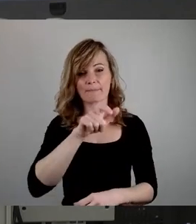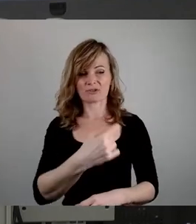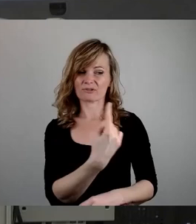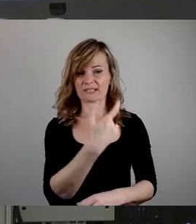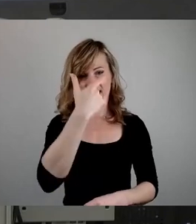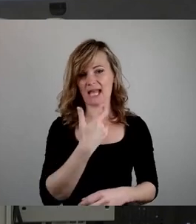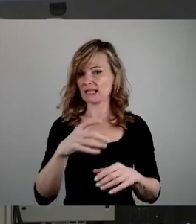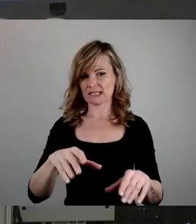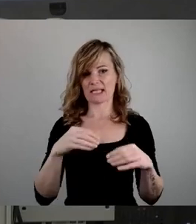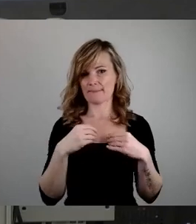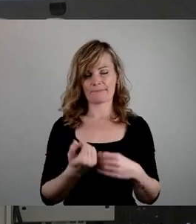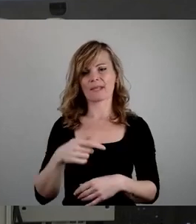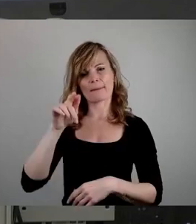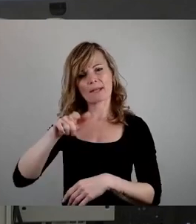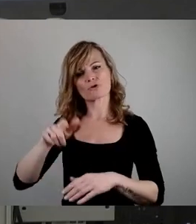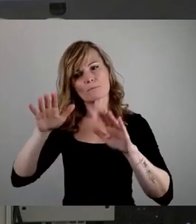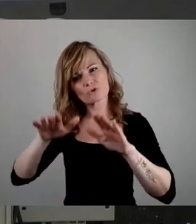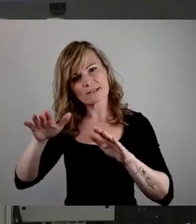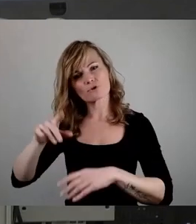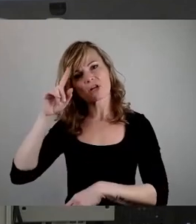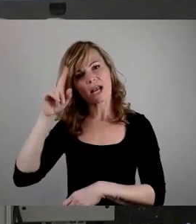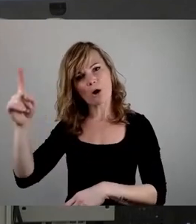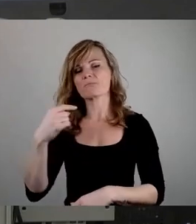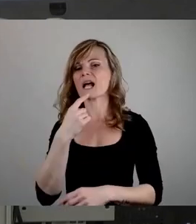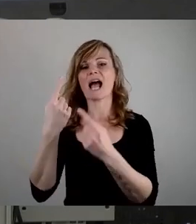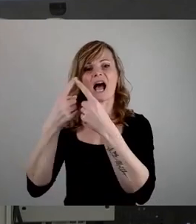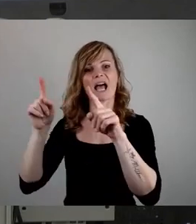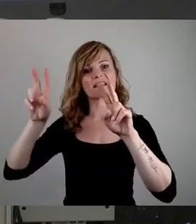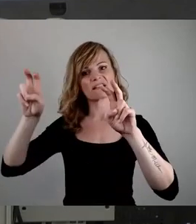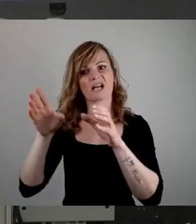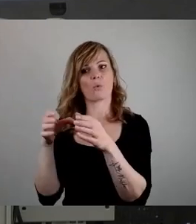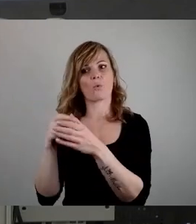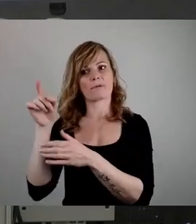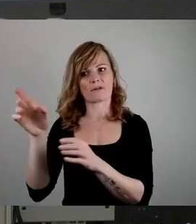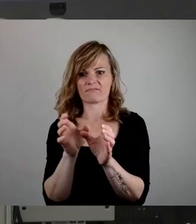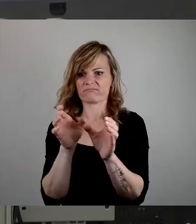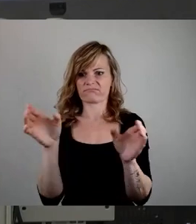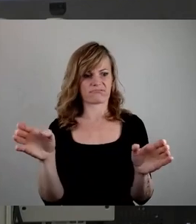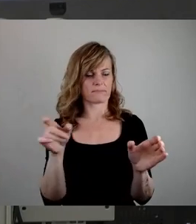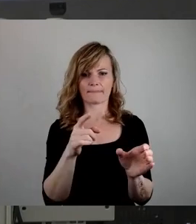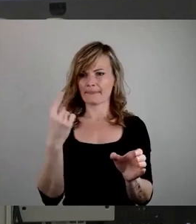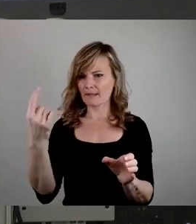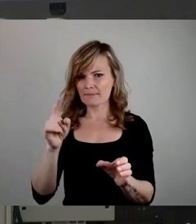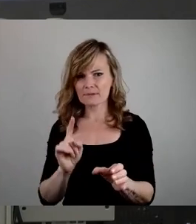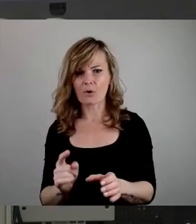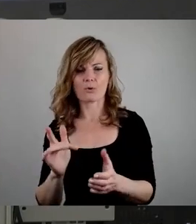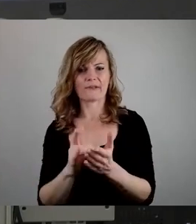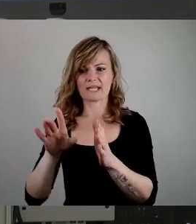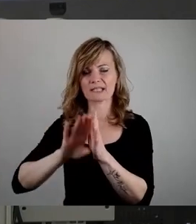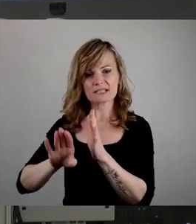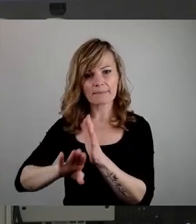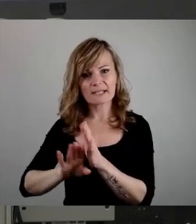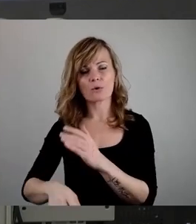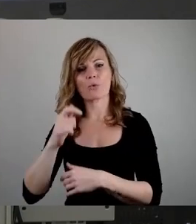muslimischen Glaubens einer als anders markierten Gruppe zugeschrieben wird, die sich auch permanent gegen Diskriminierung und Rassismus